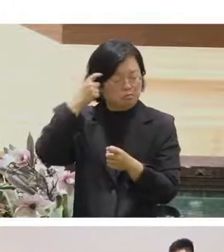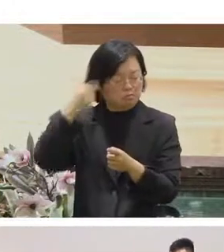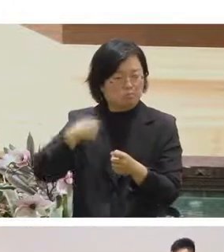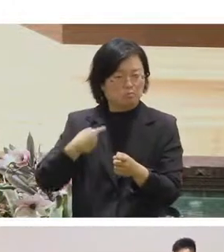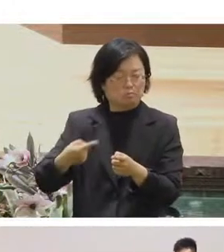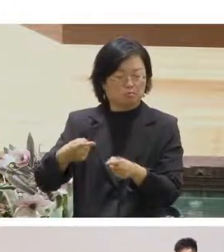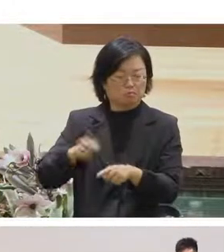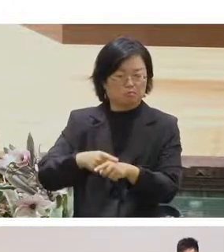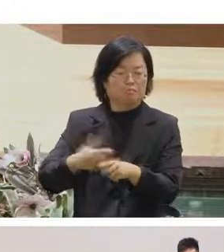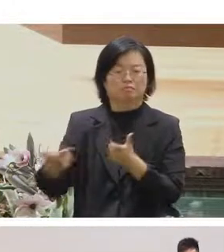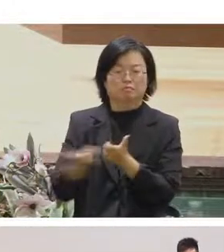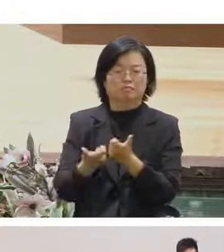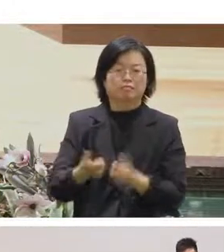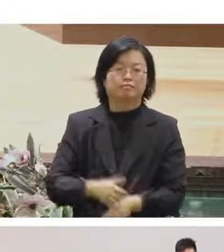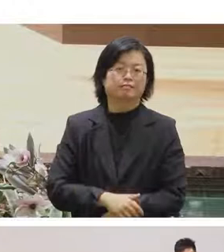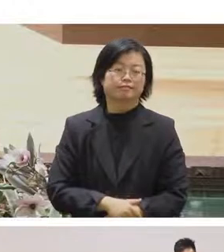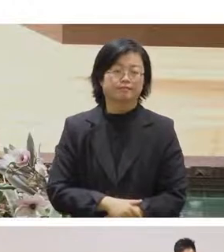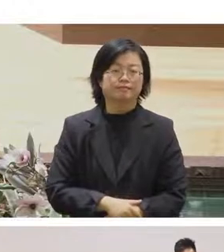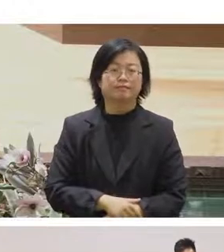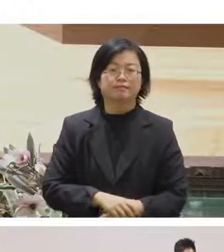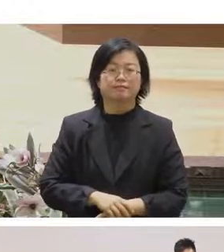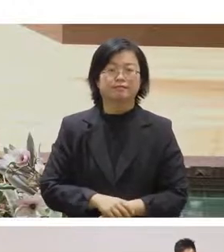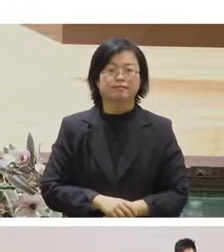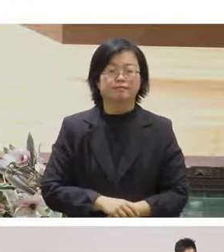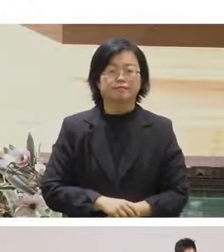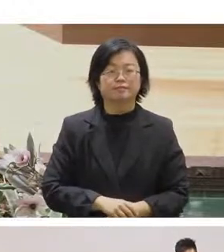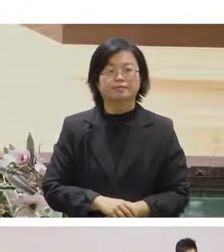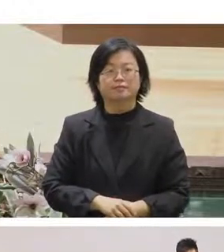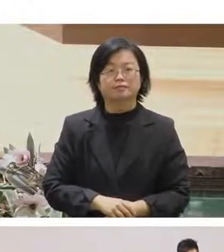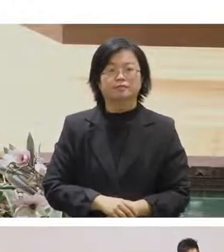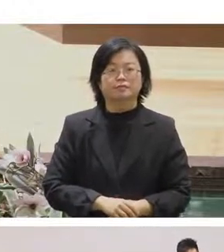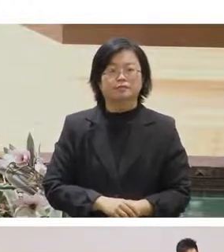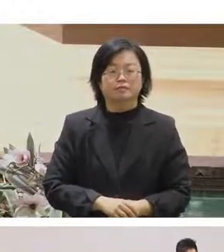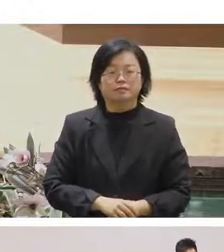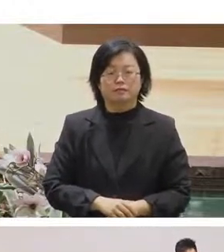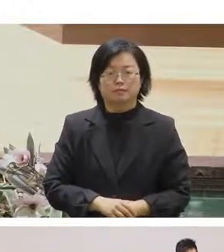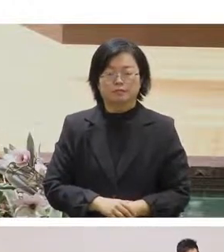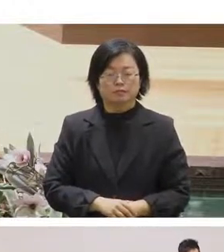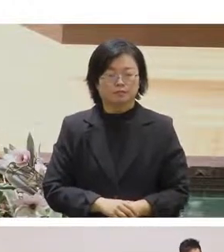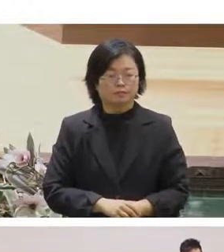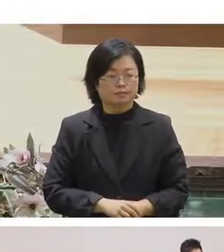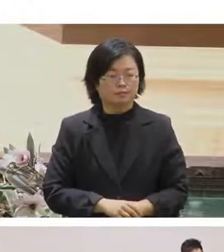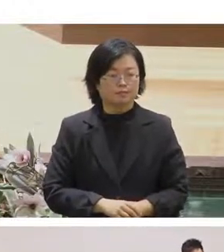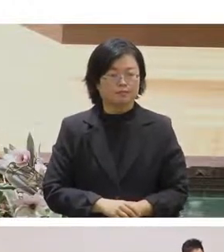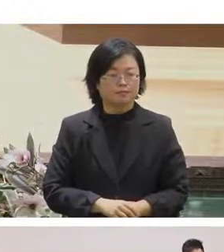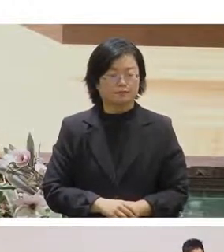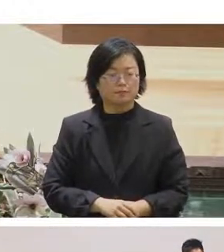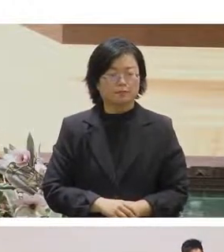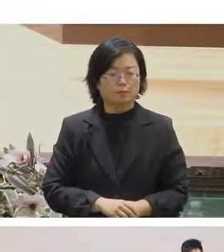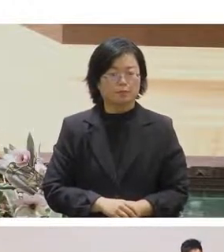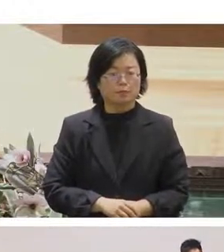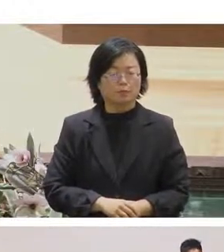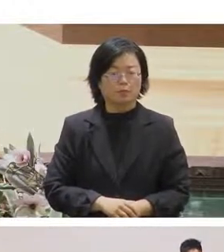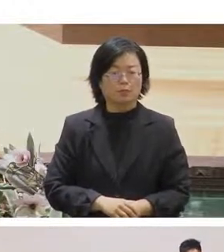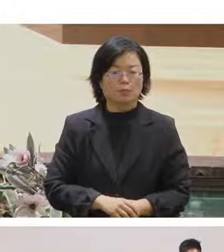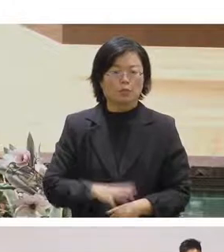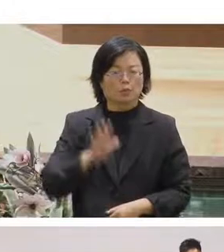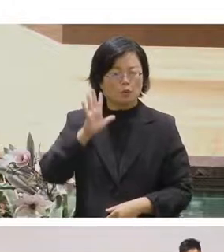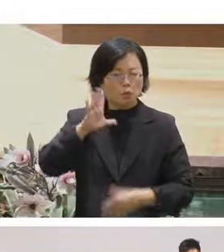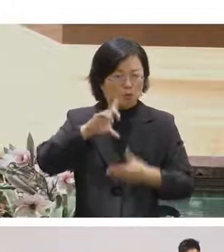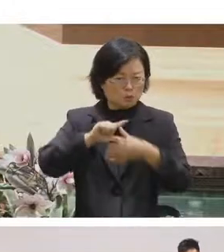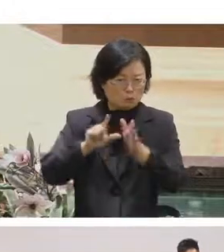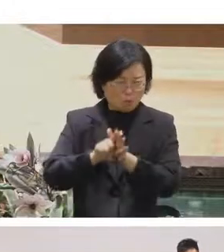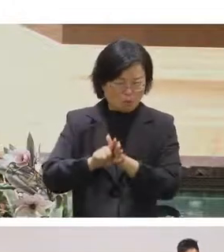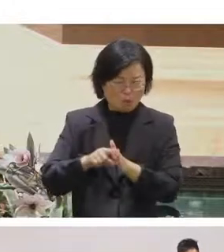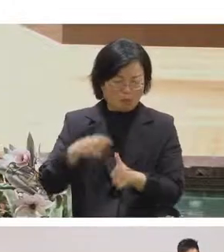一個蠻大的落差是這樣就是有時候就是在這個process你跟真正你要engage的TA有溝通